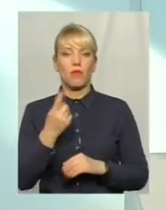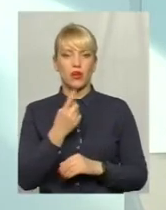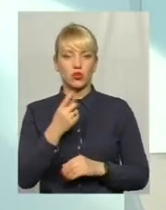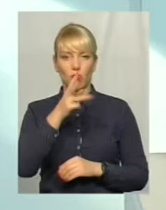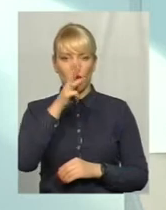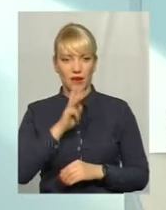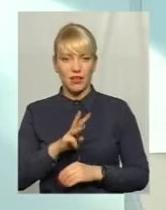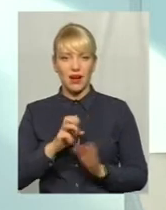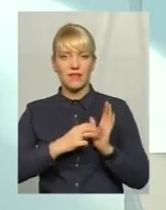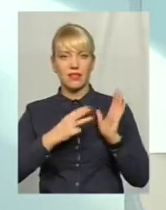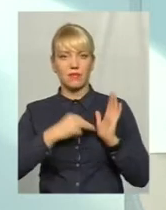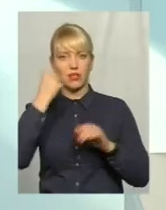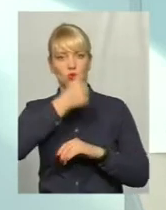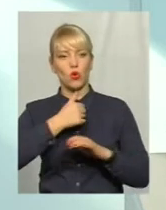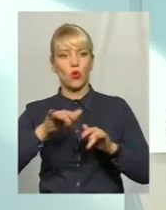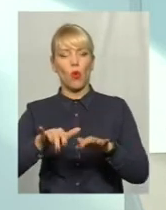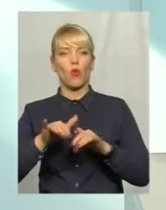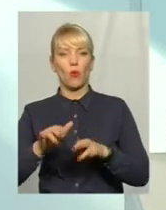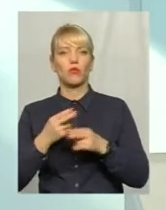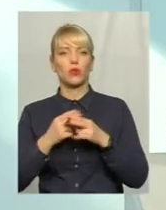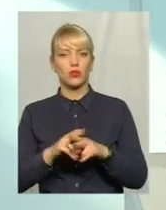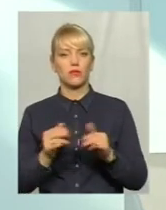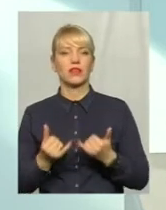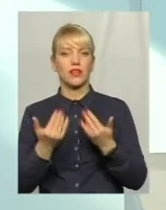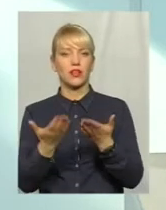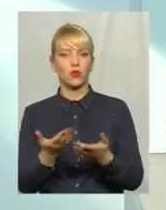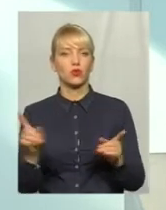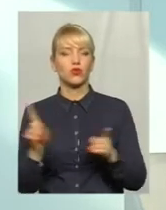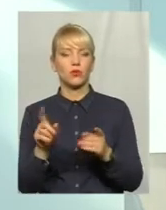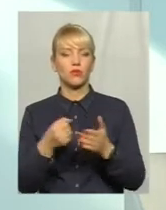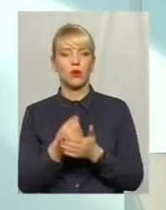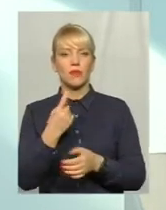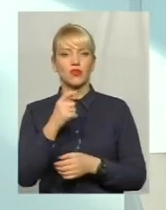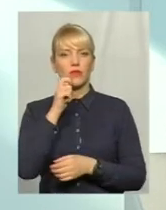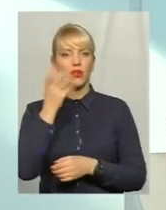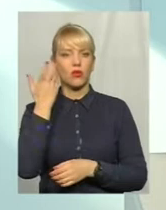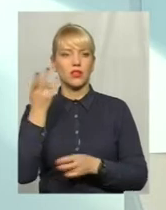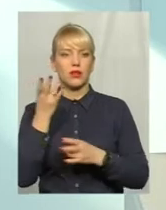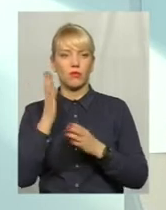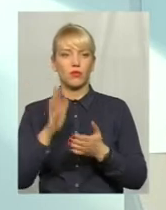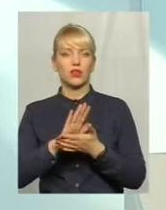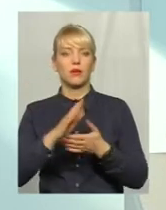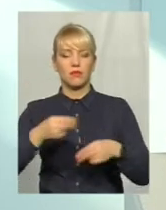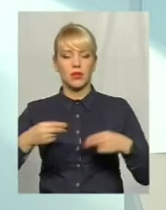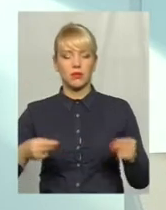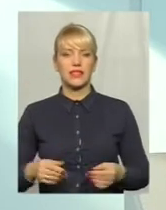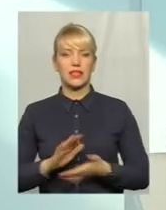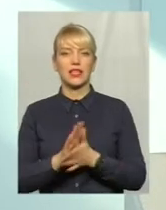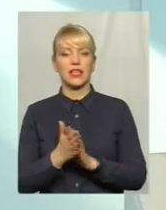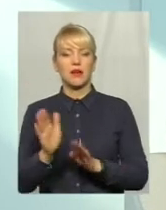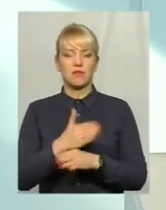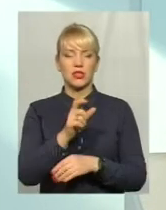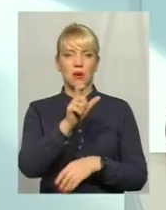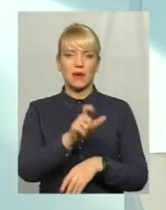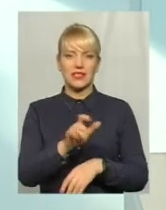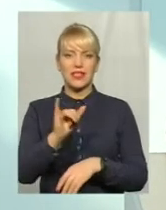2018 року комп'ютеризувати, для того, щоб до 1 квітня, коли вже потрібно буде підписувати декларацію між пацієнтом